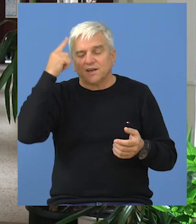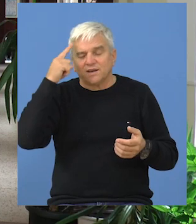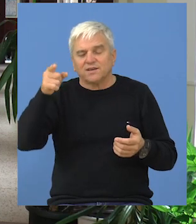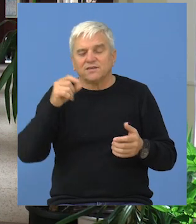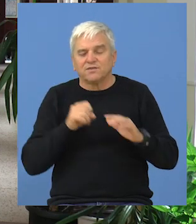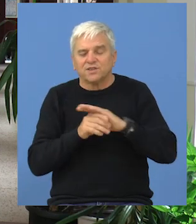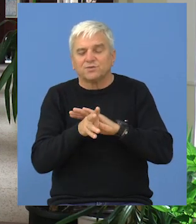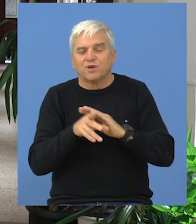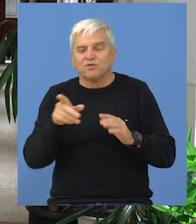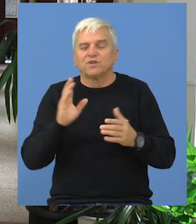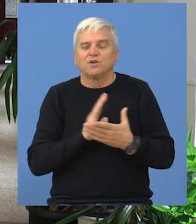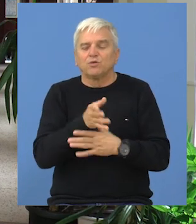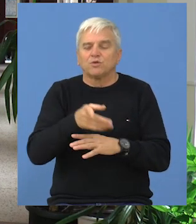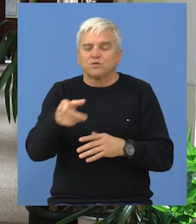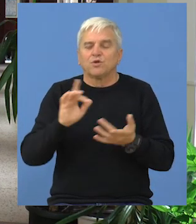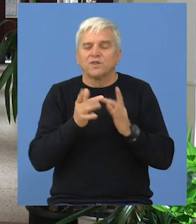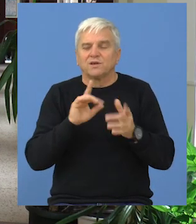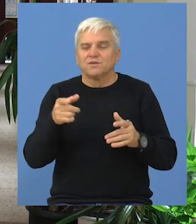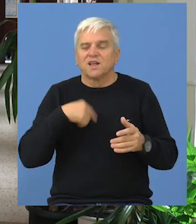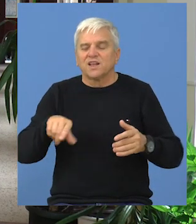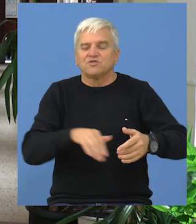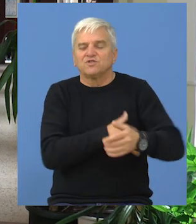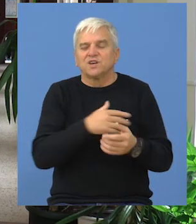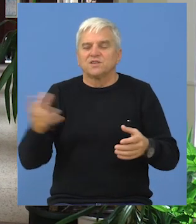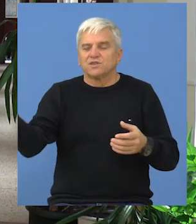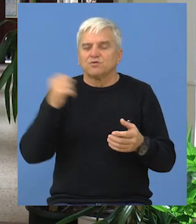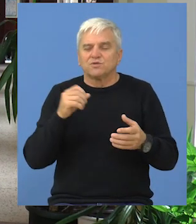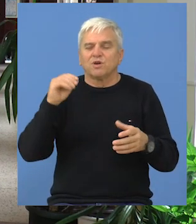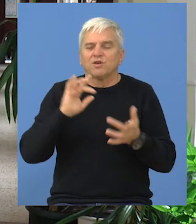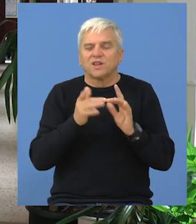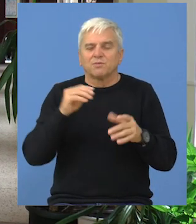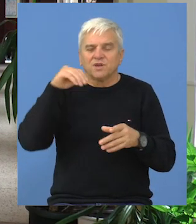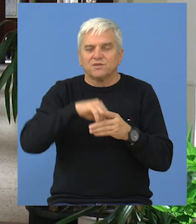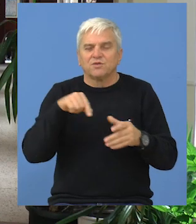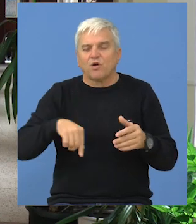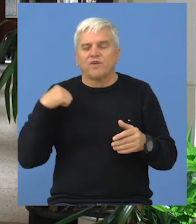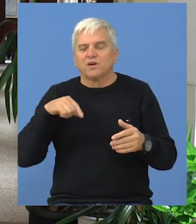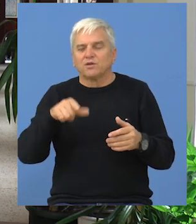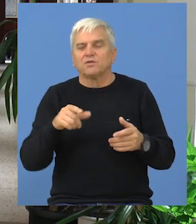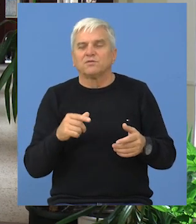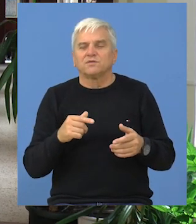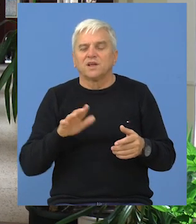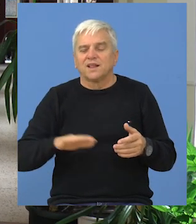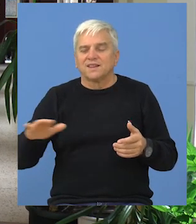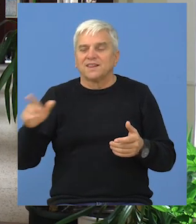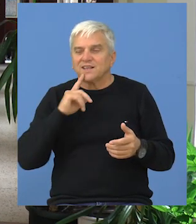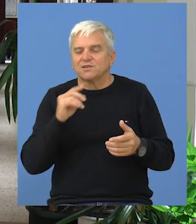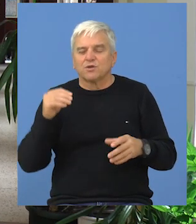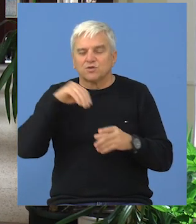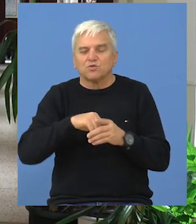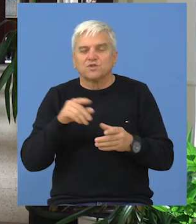naša ideja se sprovodi kroz ovo takmičenje. Naši učenici uzimaju učešće. Ove godine su